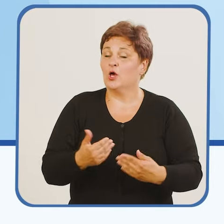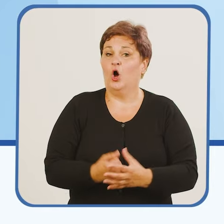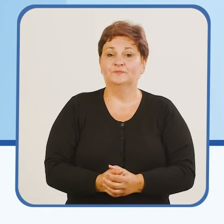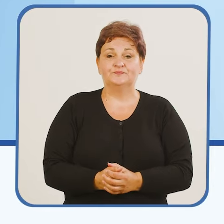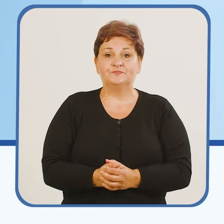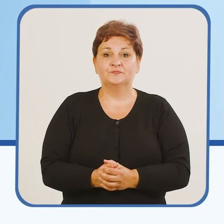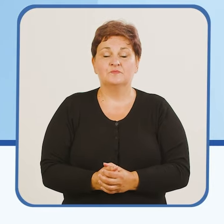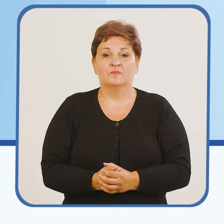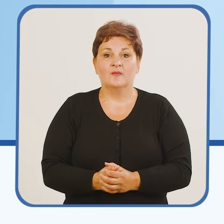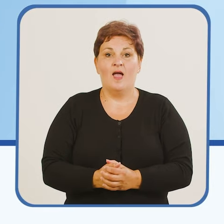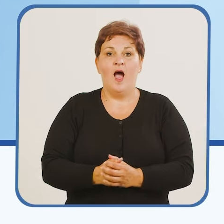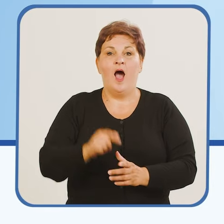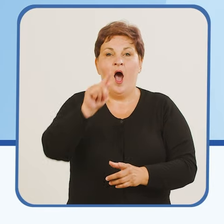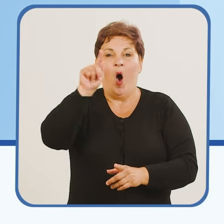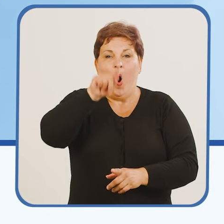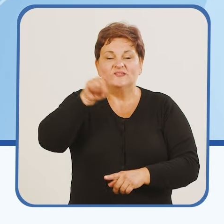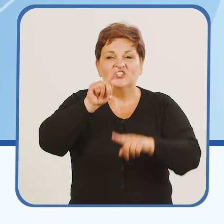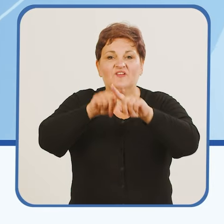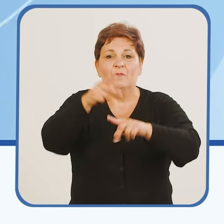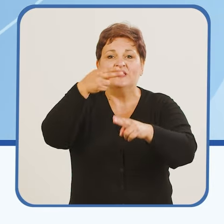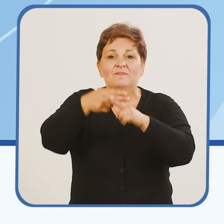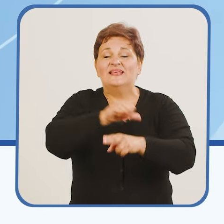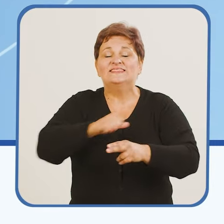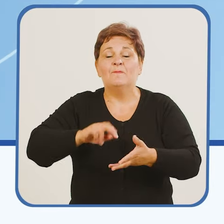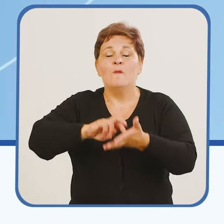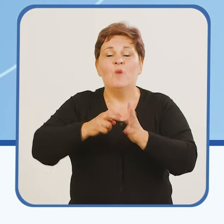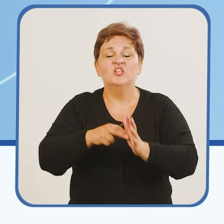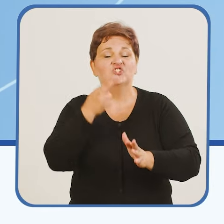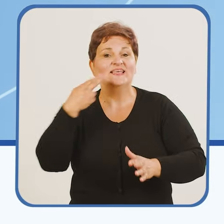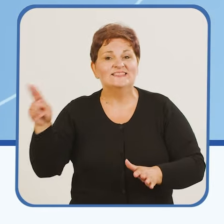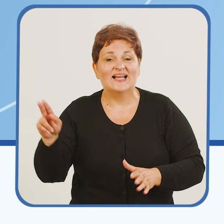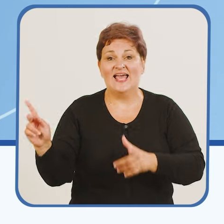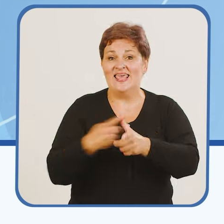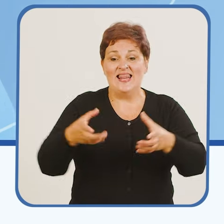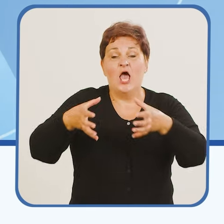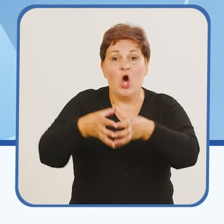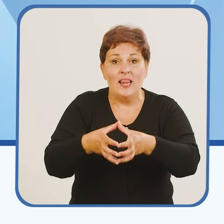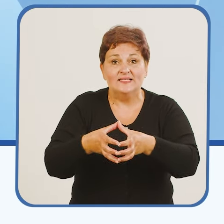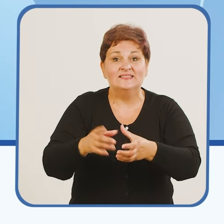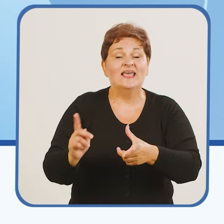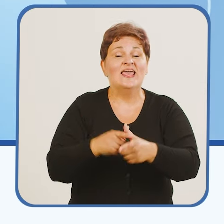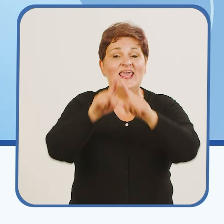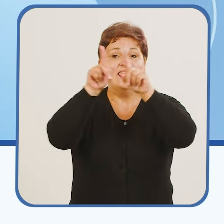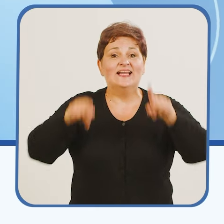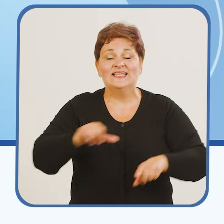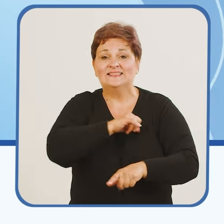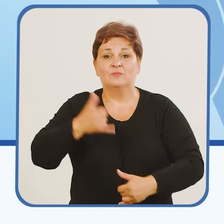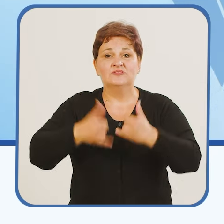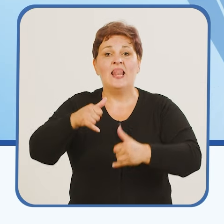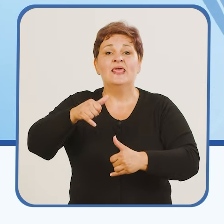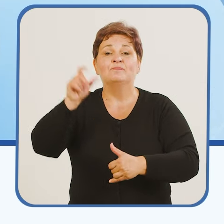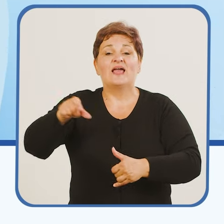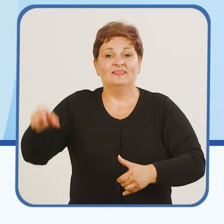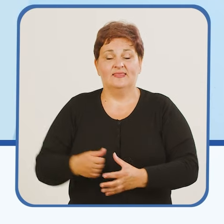važeći ako označite kvadratić pored naziva samo jedne političke stranke ili koalicije, ili liste